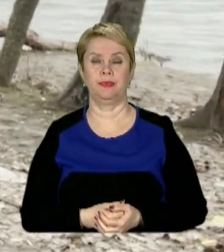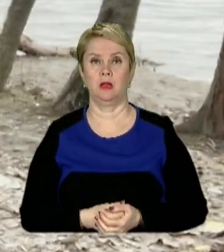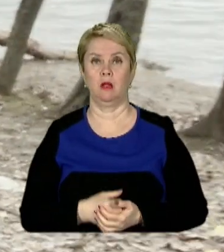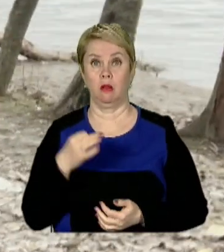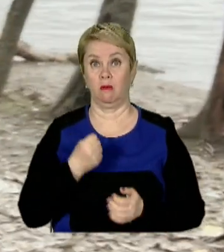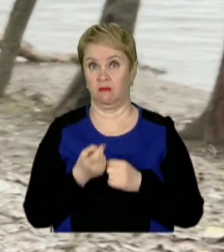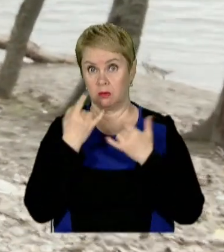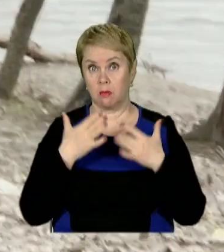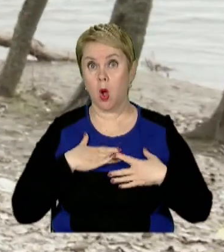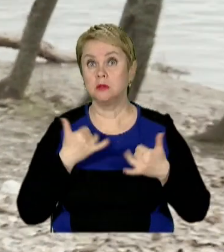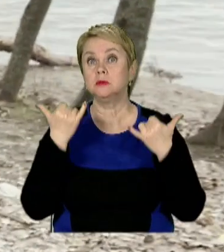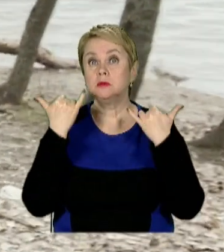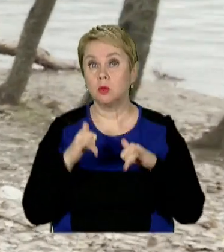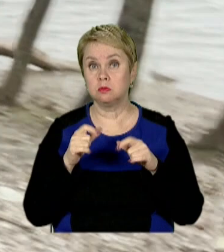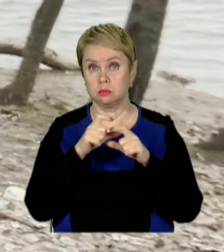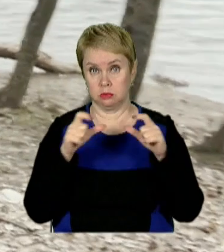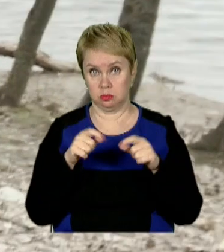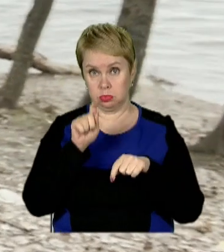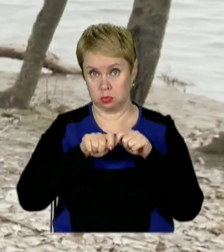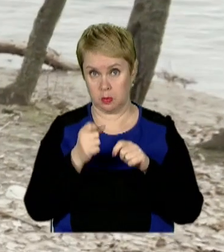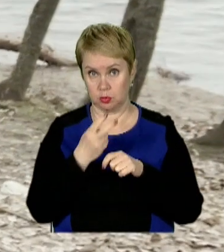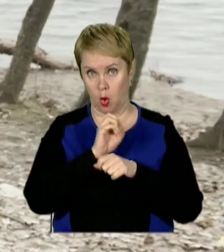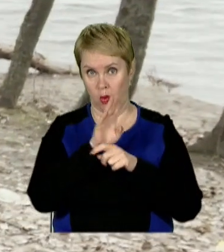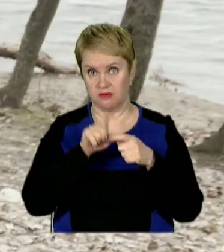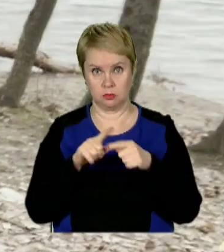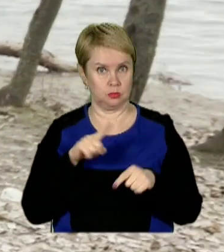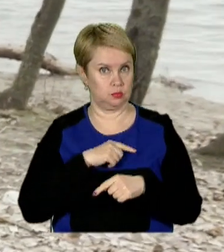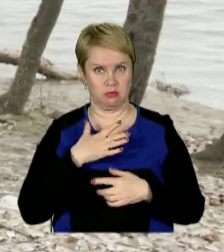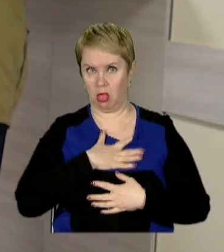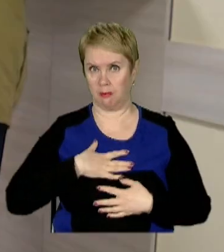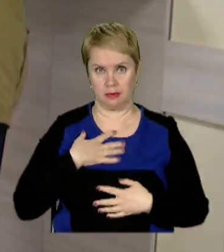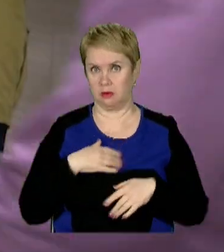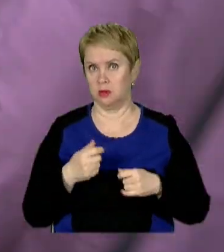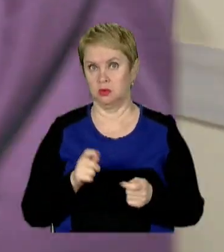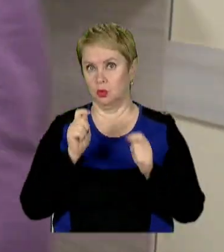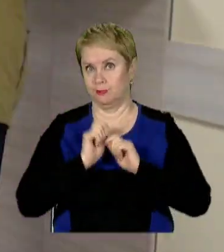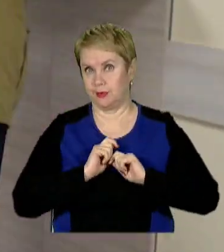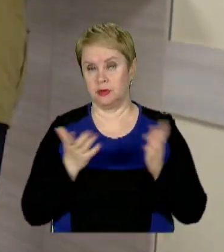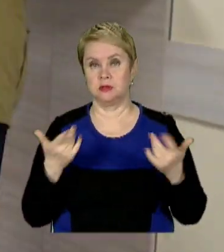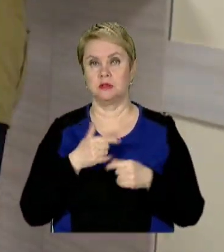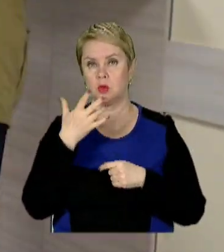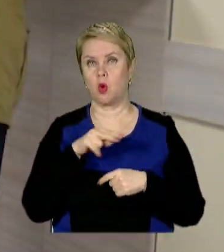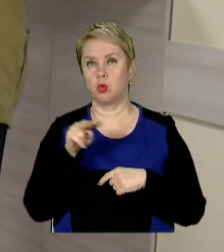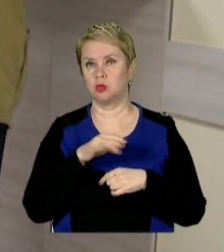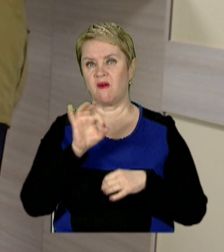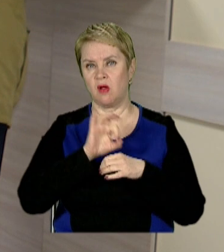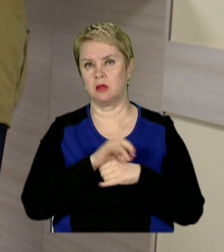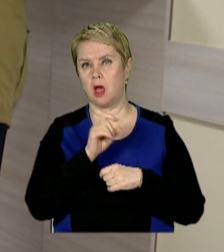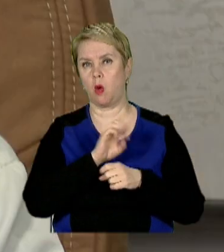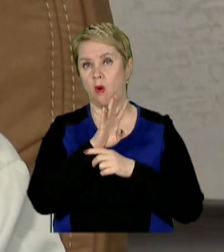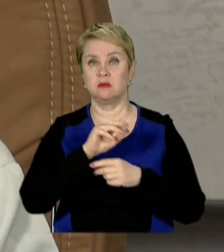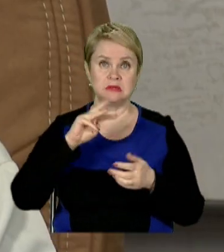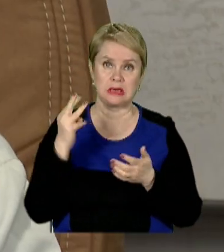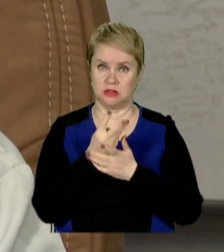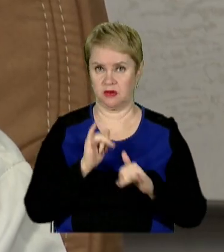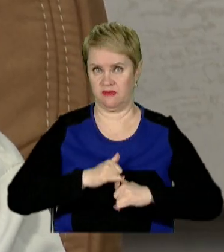І уявіть моє здивування, коли тест показав коронавірус. Звісно, це був дуже неприємний сюрприз. З лютого кількість тих, хто хворіє на COVID, зросла